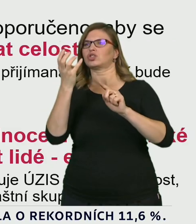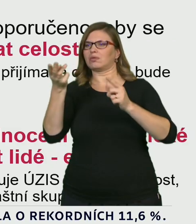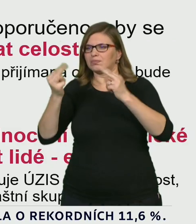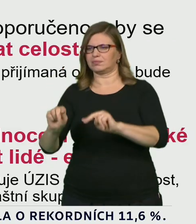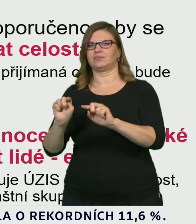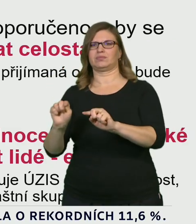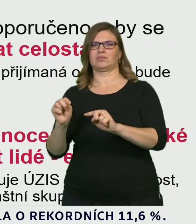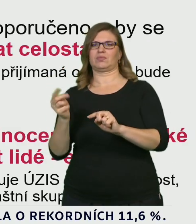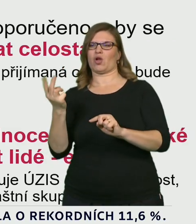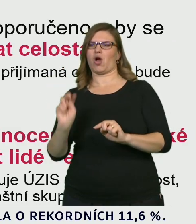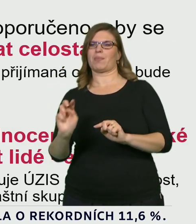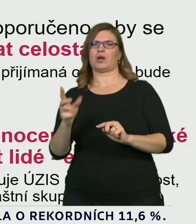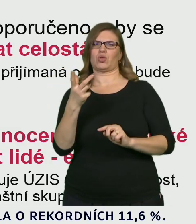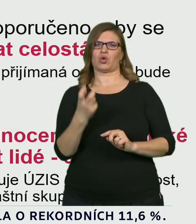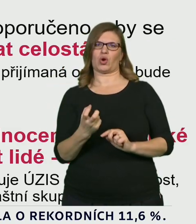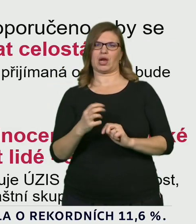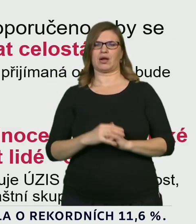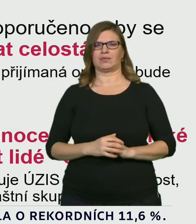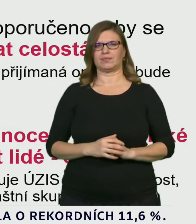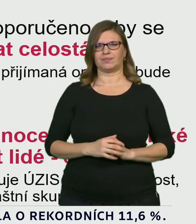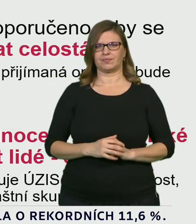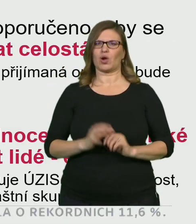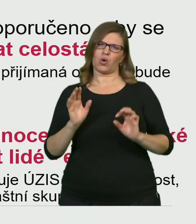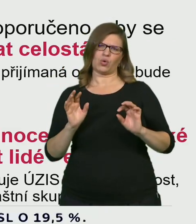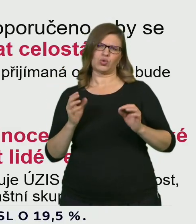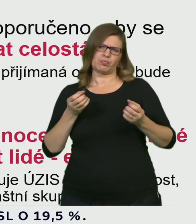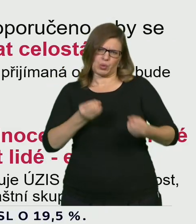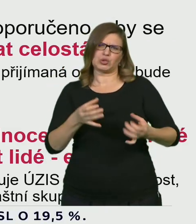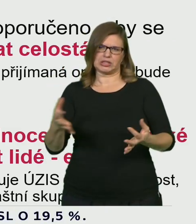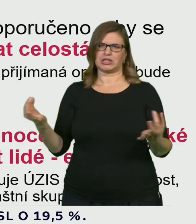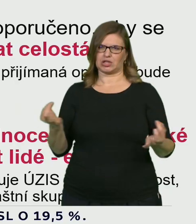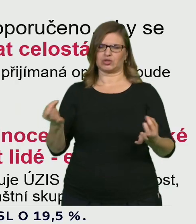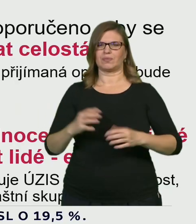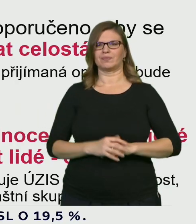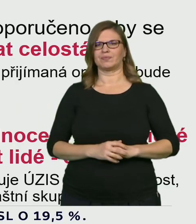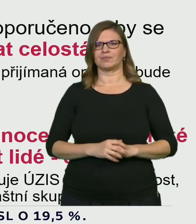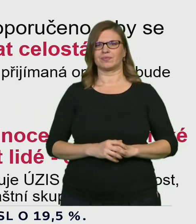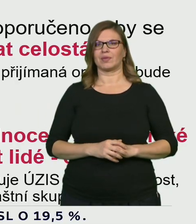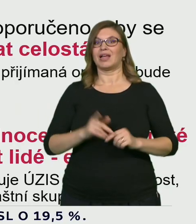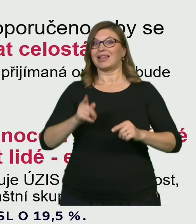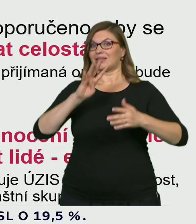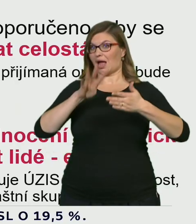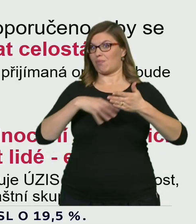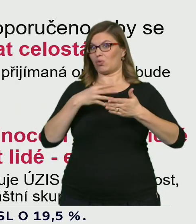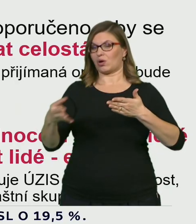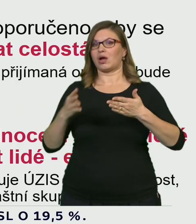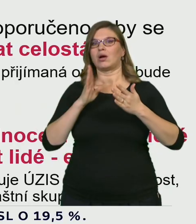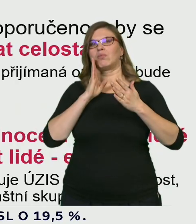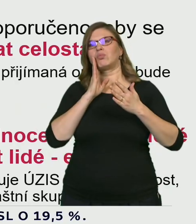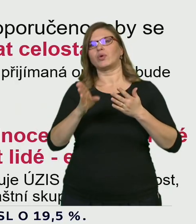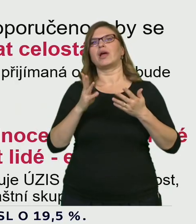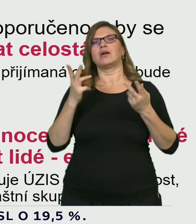tomu dojde, můžeme udělat úkrok doleva. Index nebude využívaný jako robotický systém a